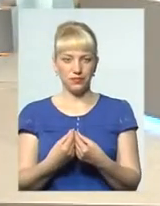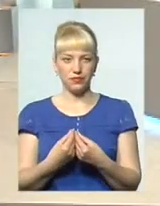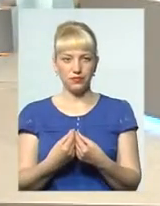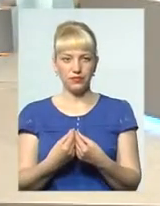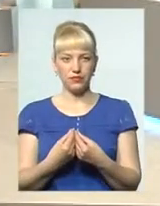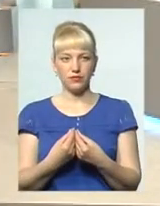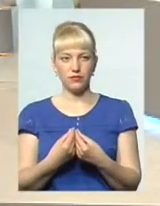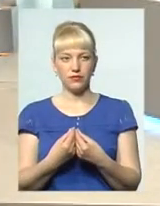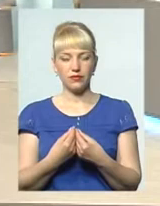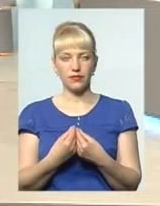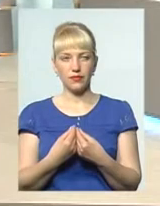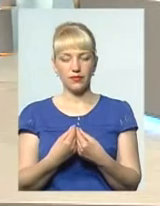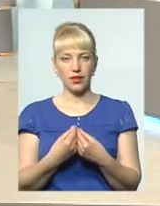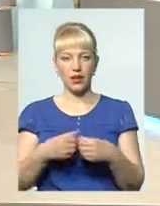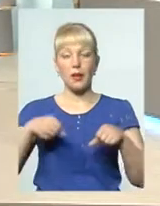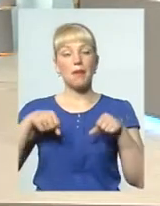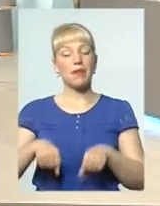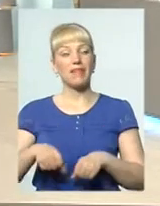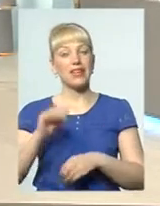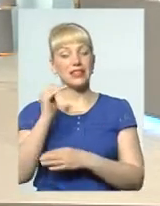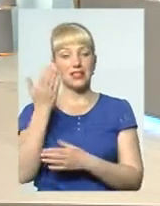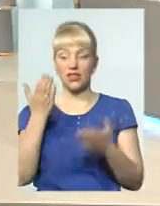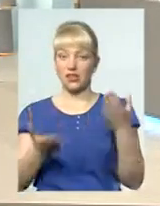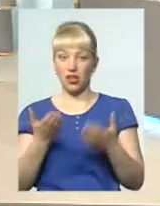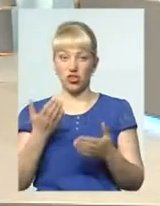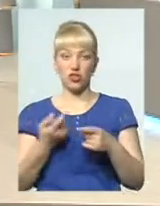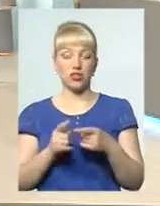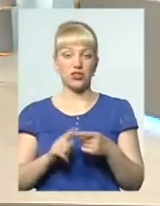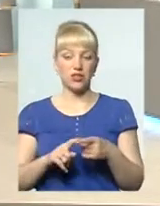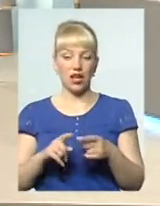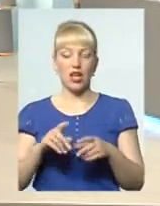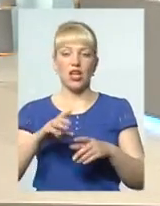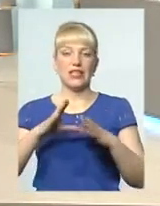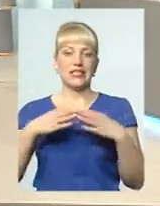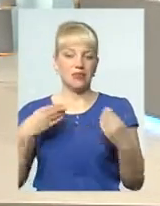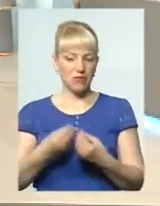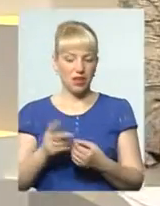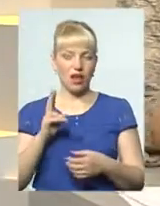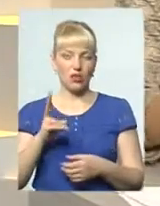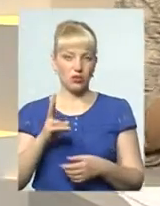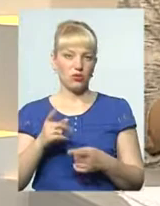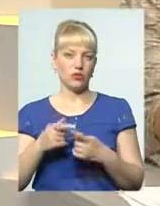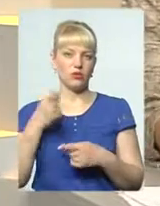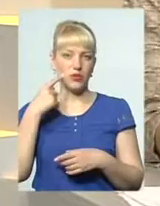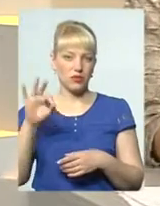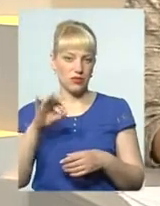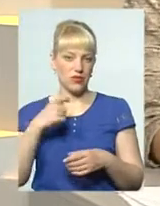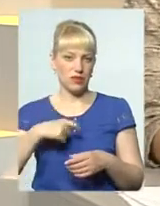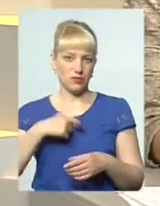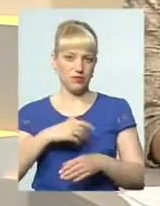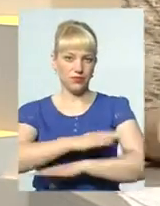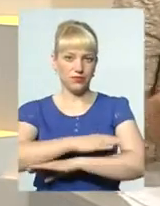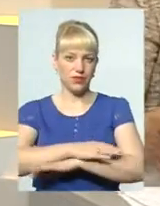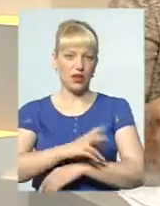Права дитини на що? Права дитини, якщо це родина, яка веде аморальний спосіб життя і вважає це нормальним,